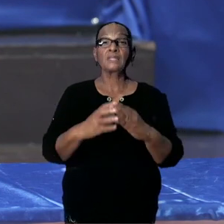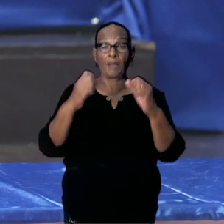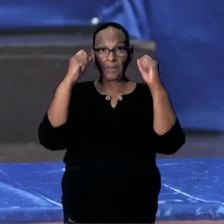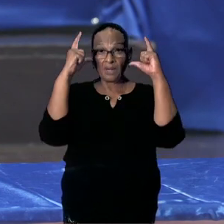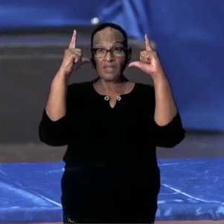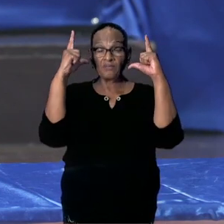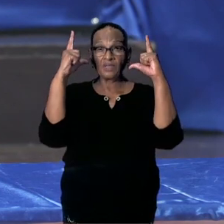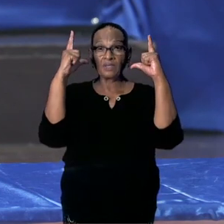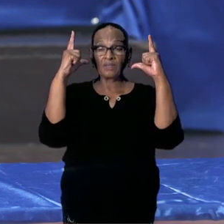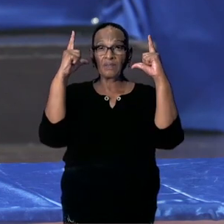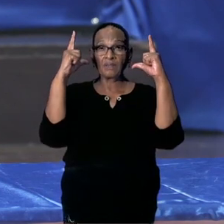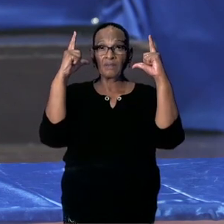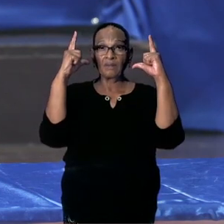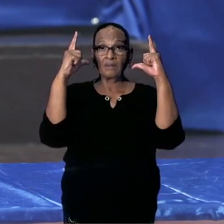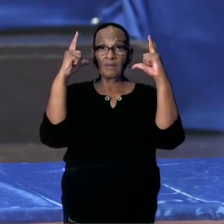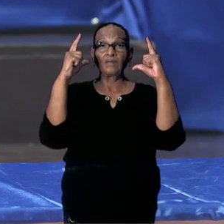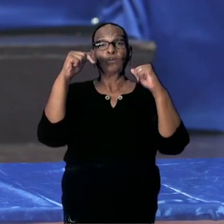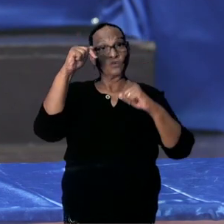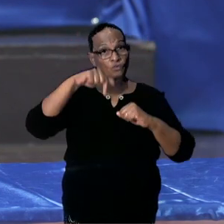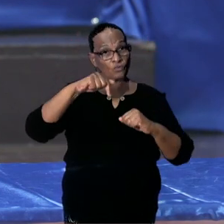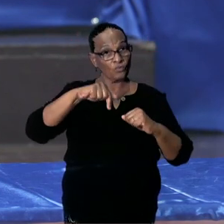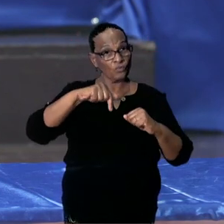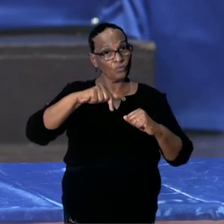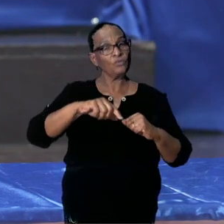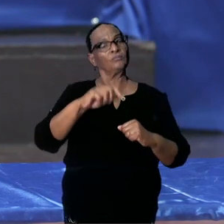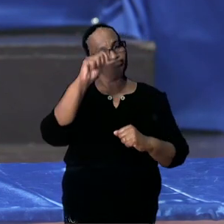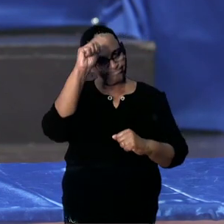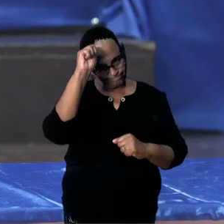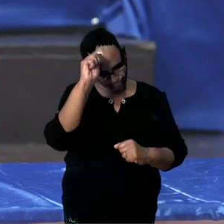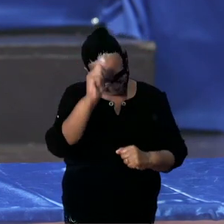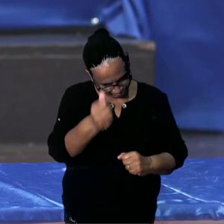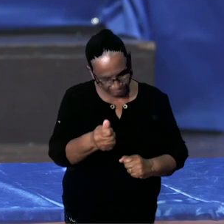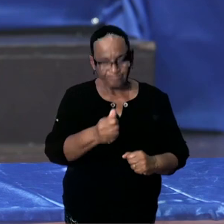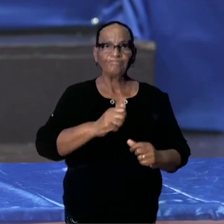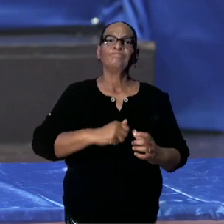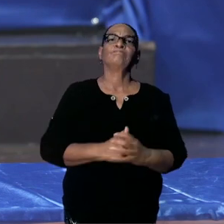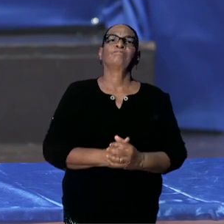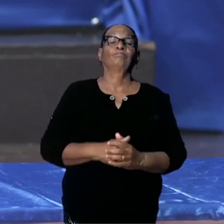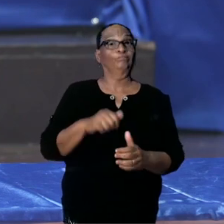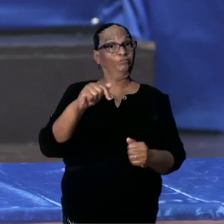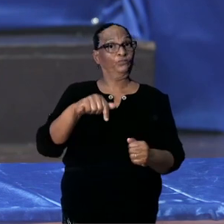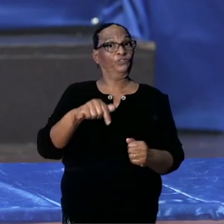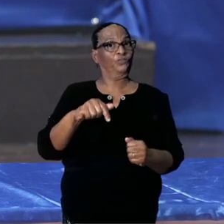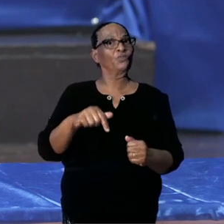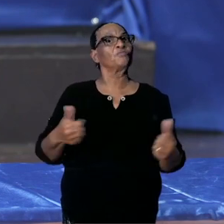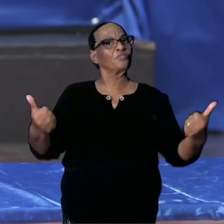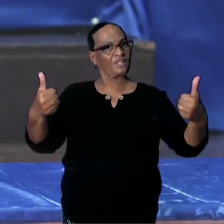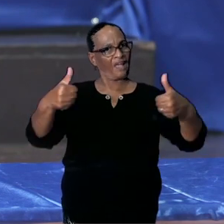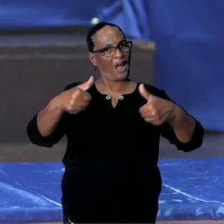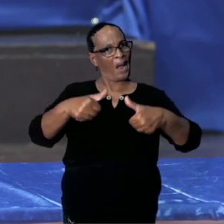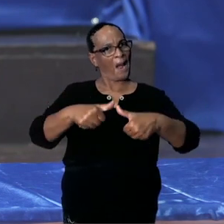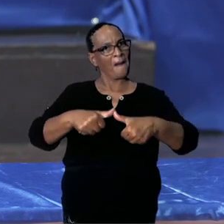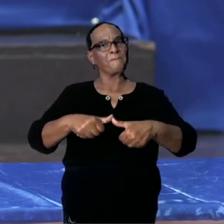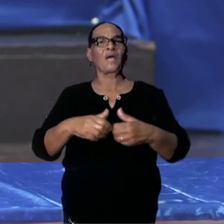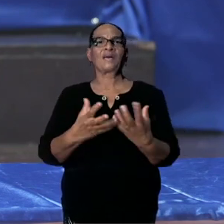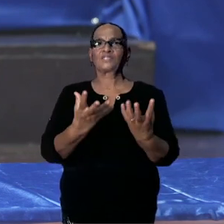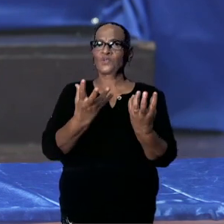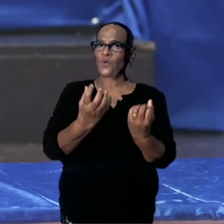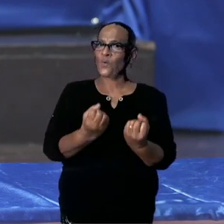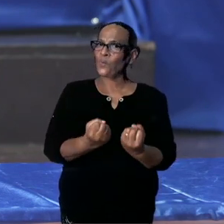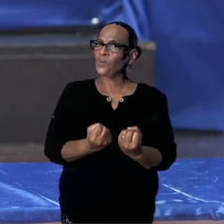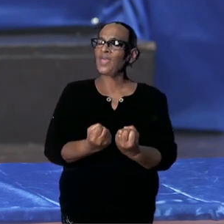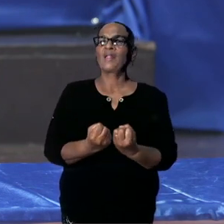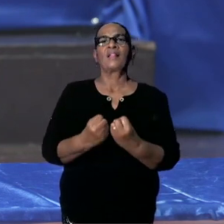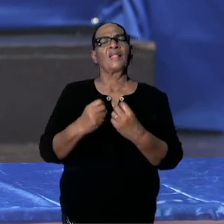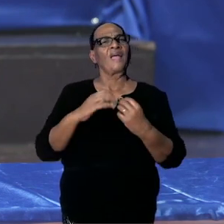complimenteren voor getoonde aanpassing. En wil tot het